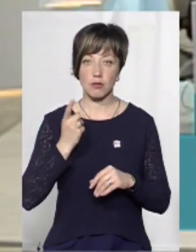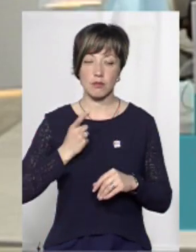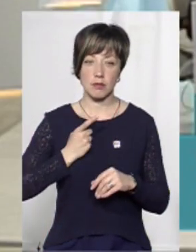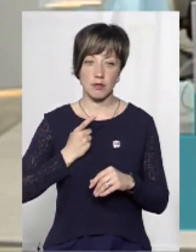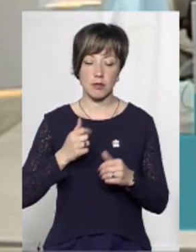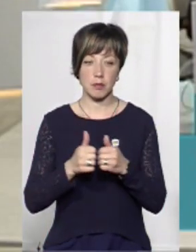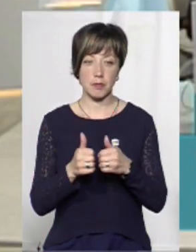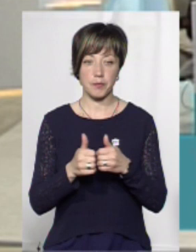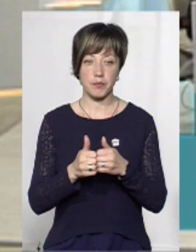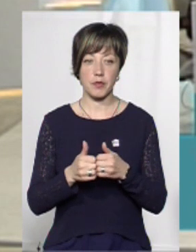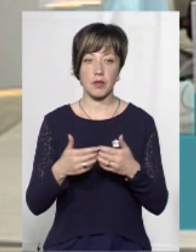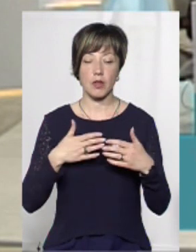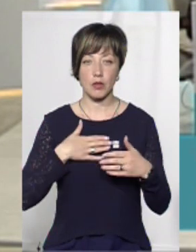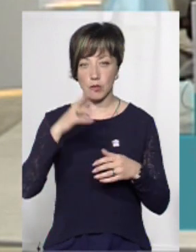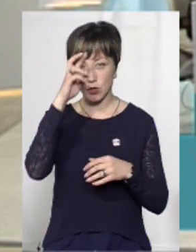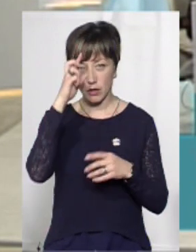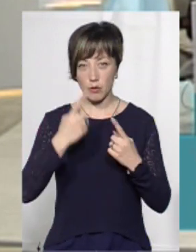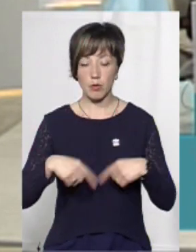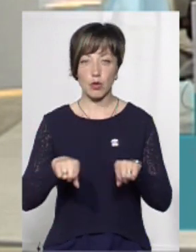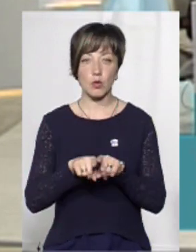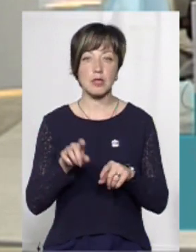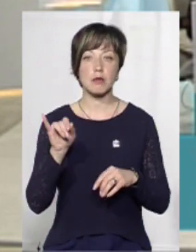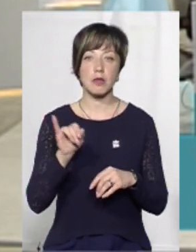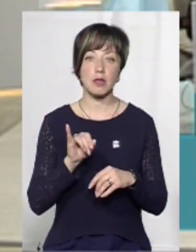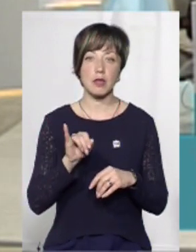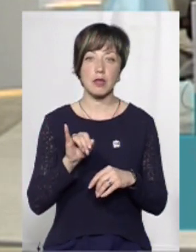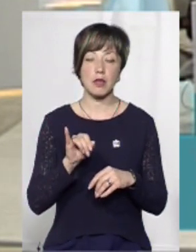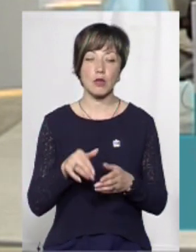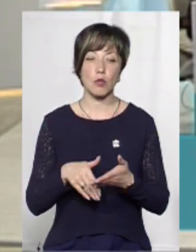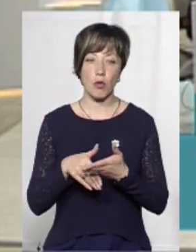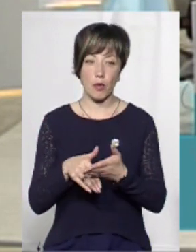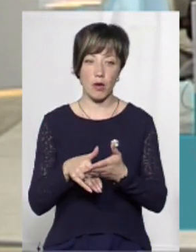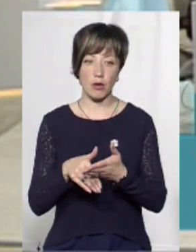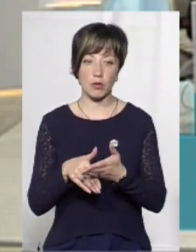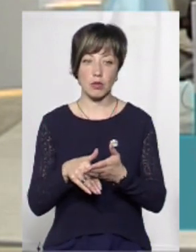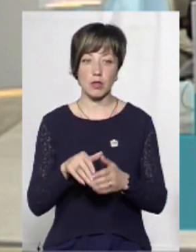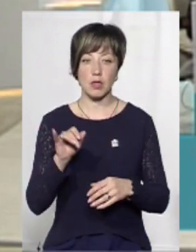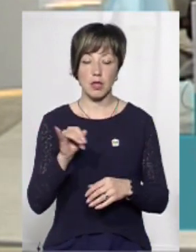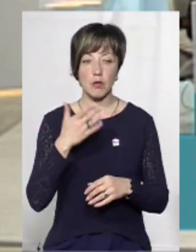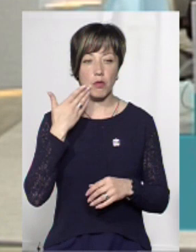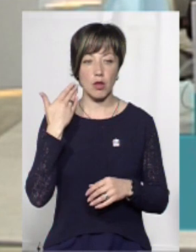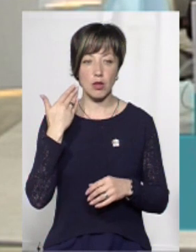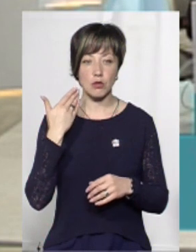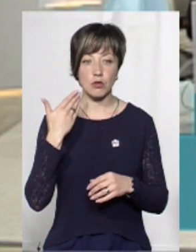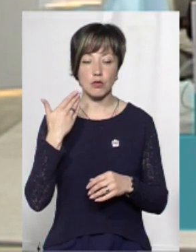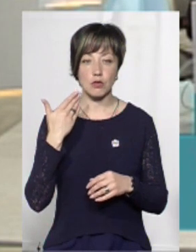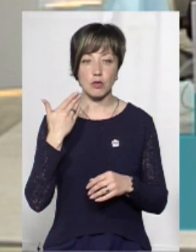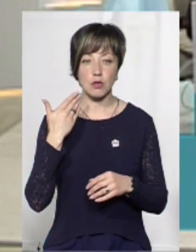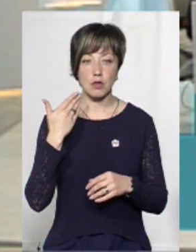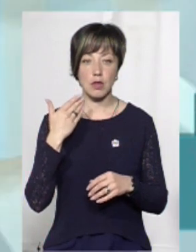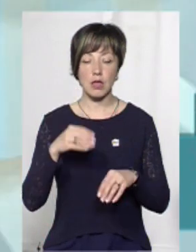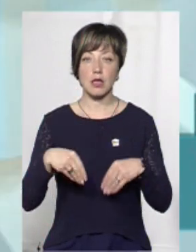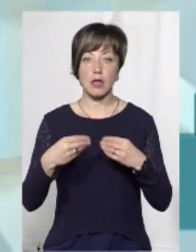пліч о пліч з нашими державними підрозділями і допомагають і полегшують справу